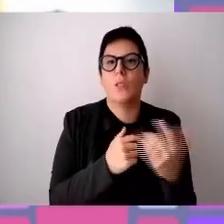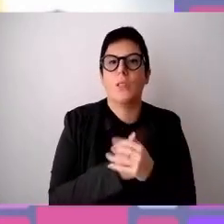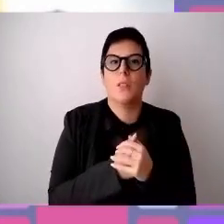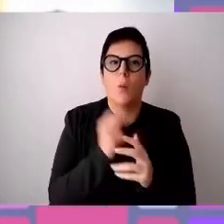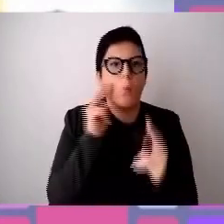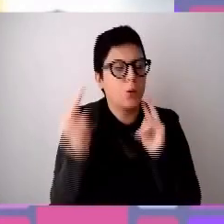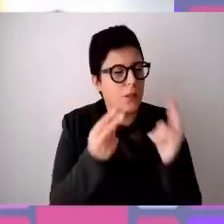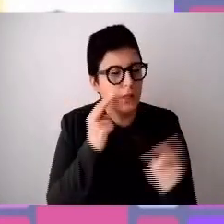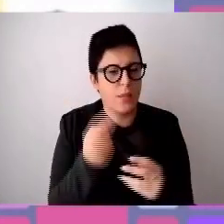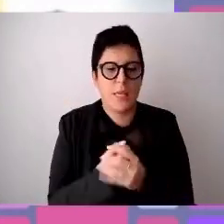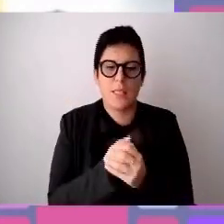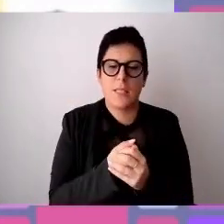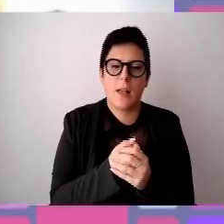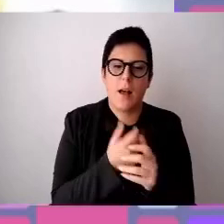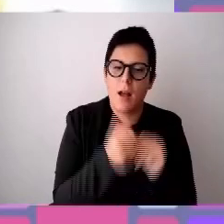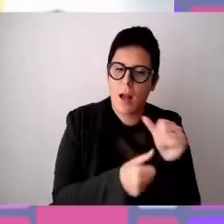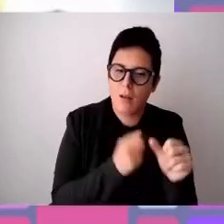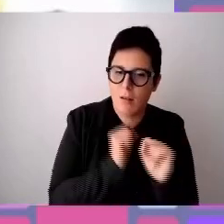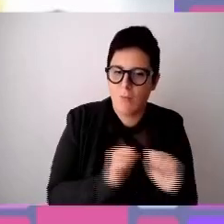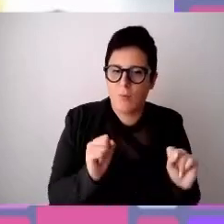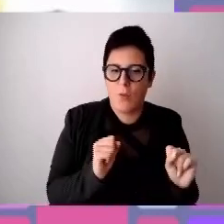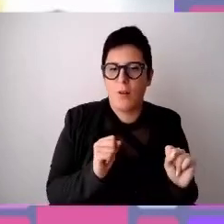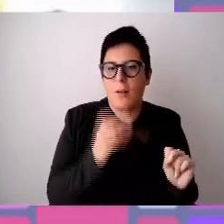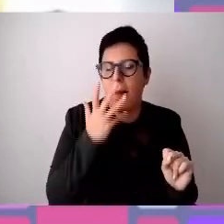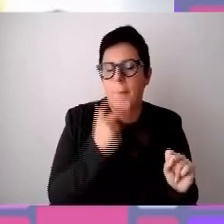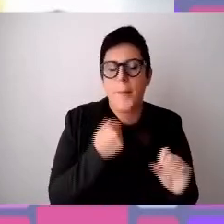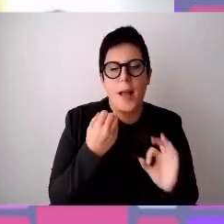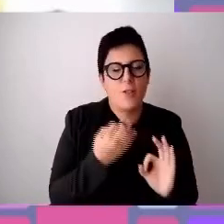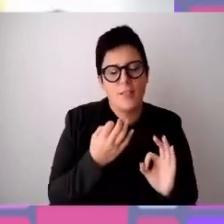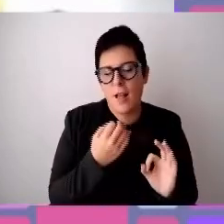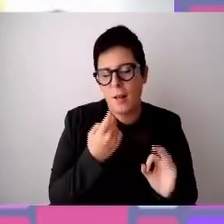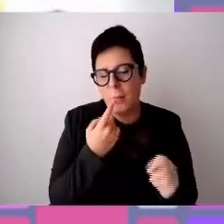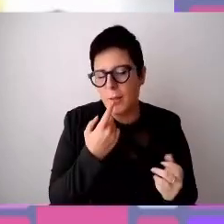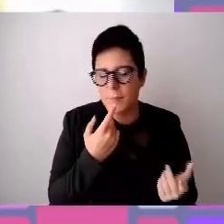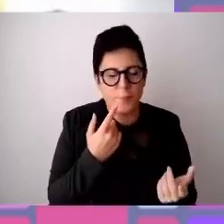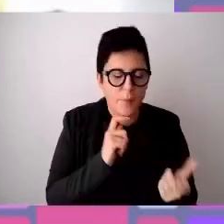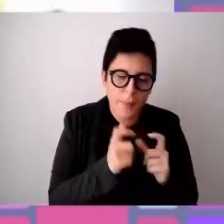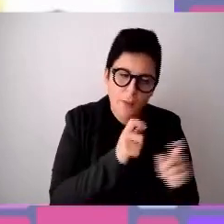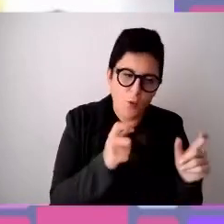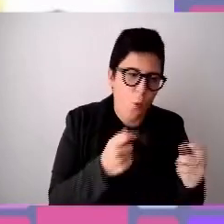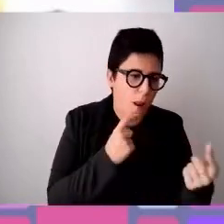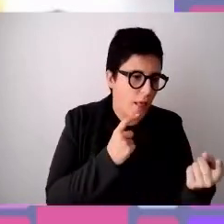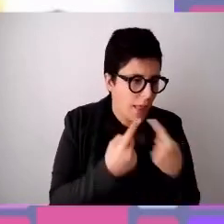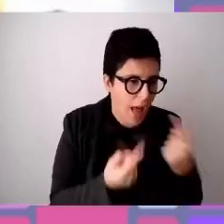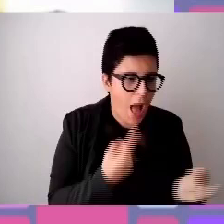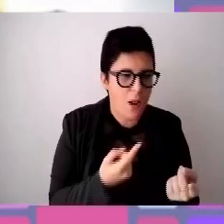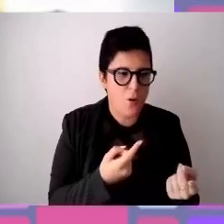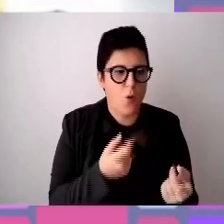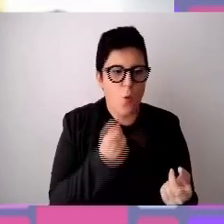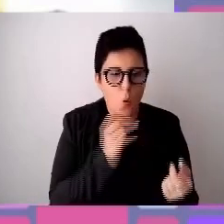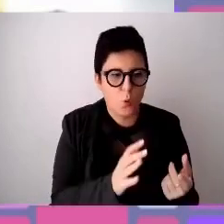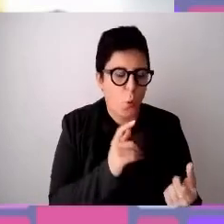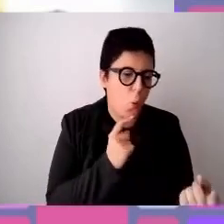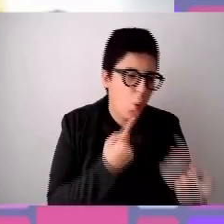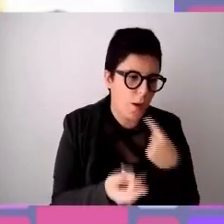possano cambiare quindi mi piace sempre costruire indipendentemente dalla persona con cui dialoghi o la cultura con cui ti scontri quindi la